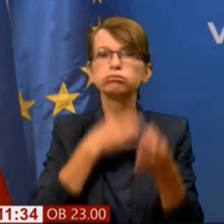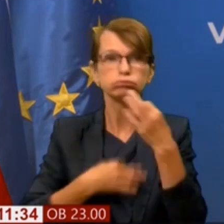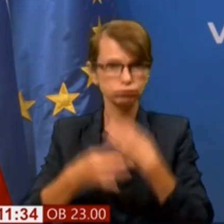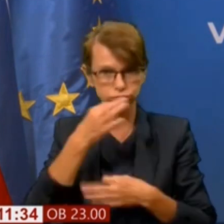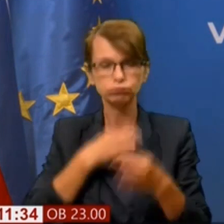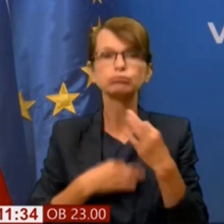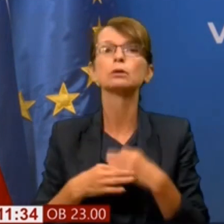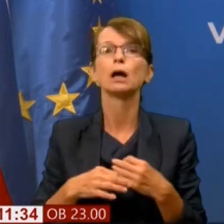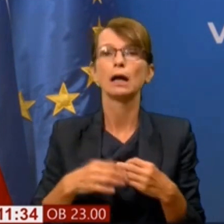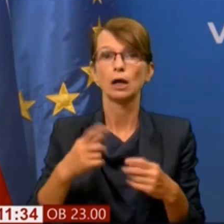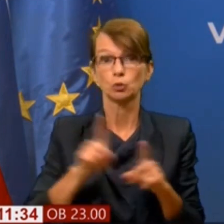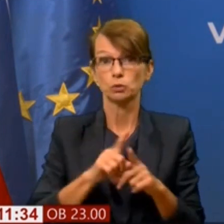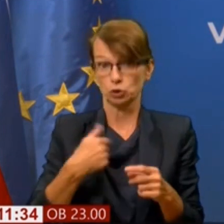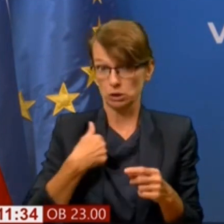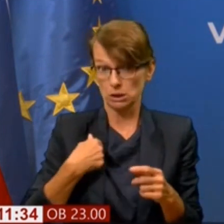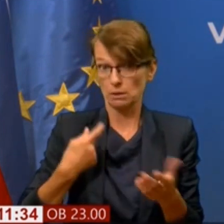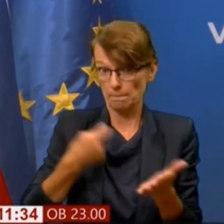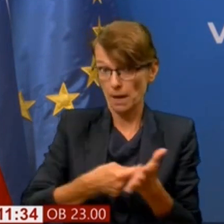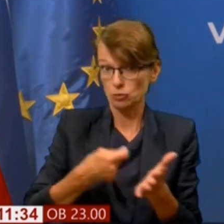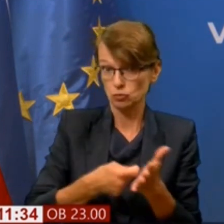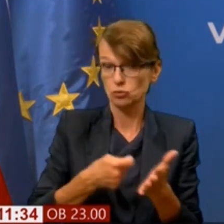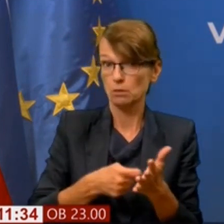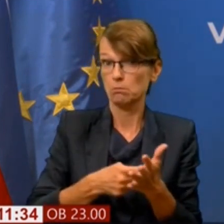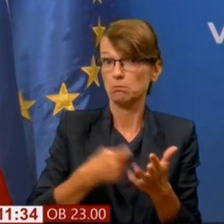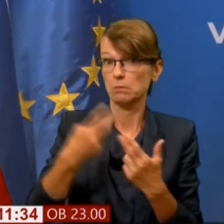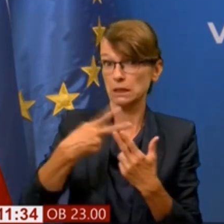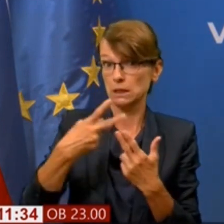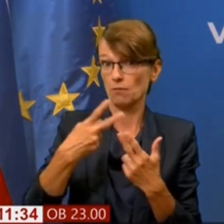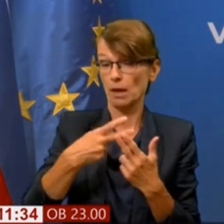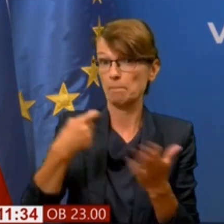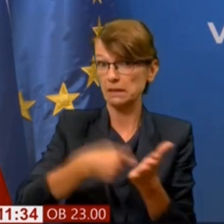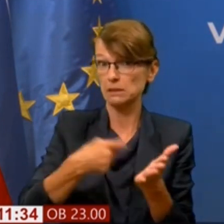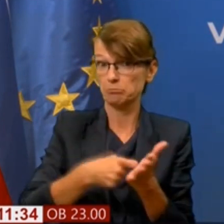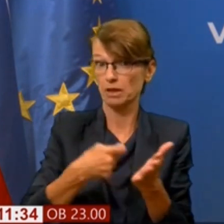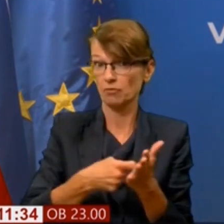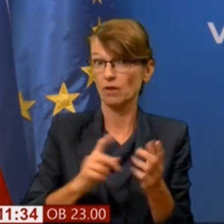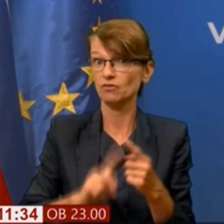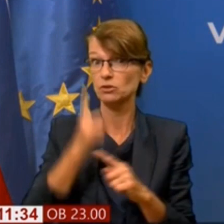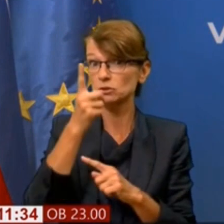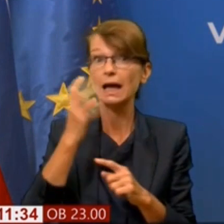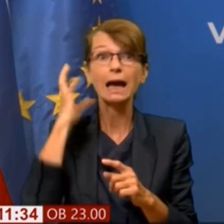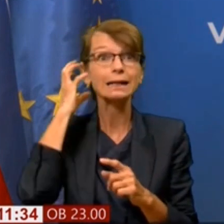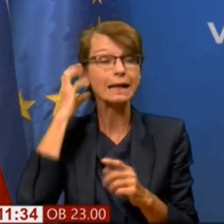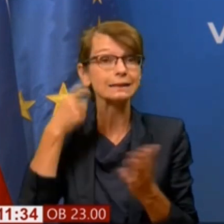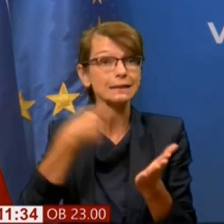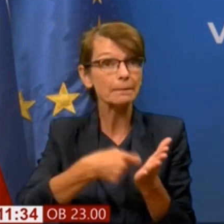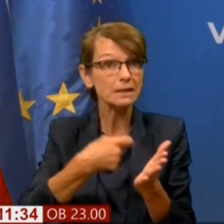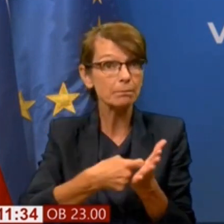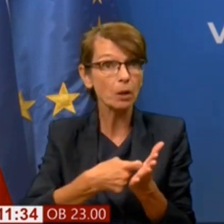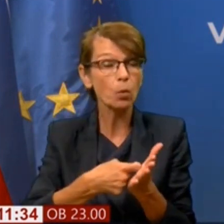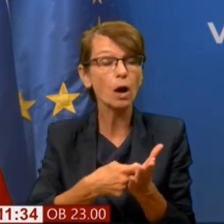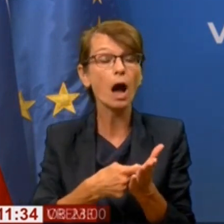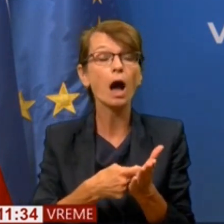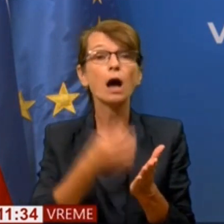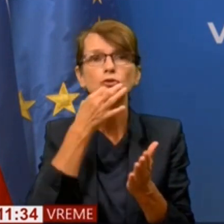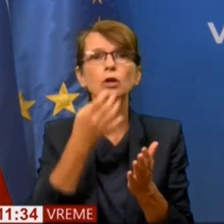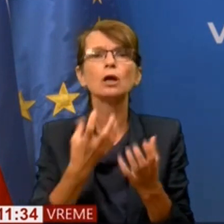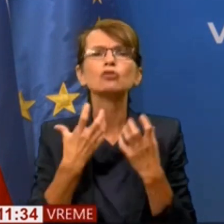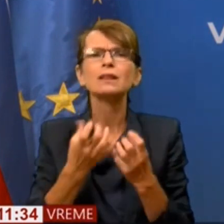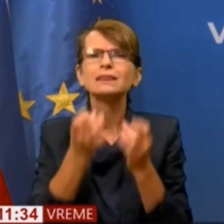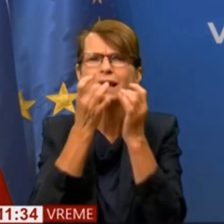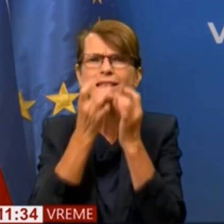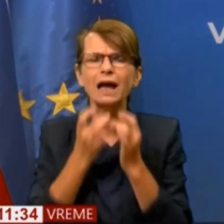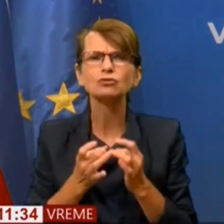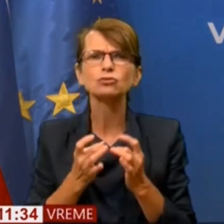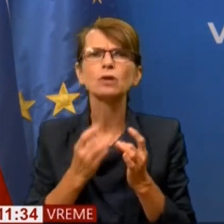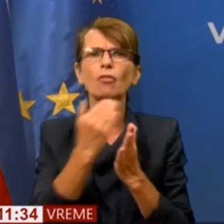Torej, jaz plačujem RTV prispevek v višini radijskega prispevka. Zdaj, če želite natančno navodila